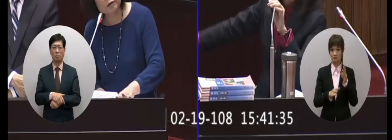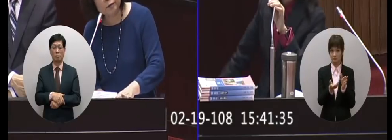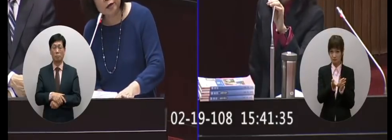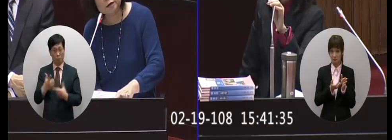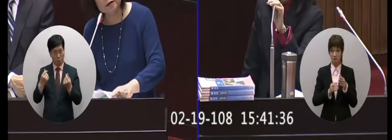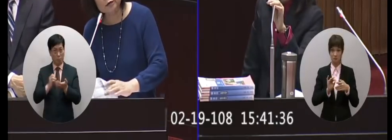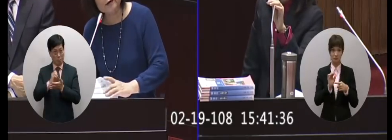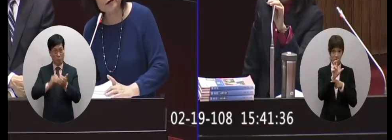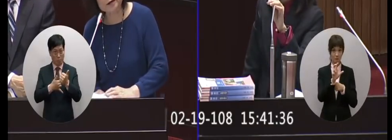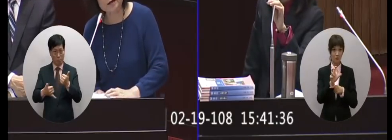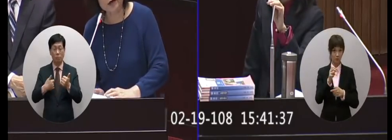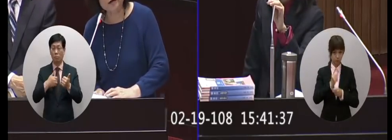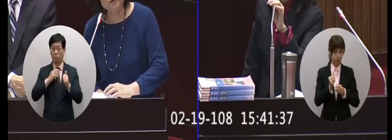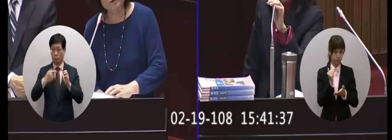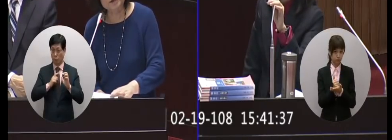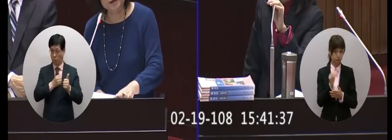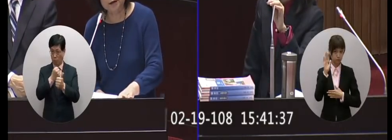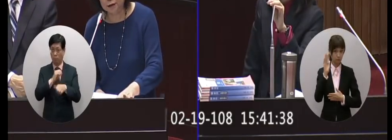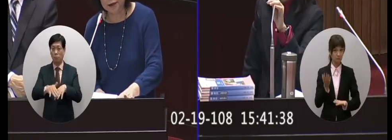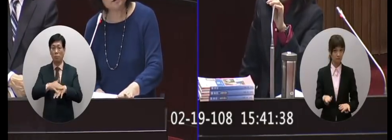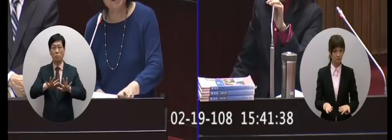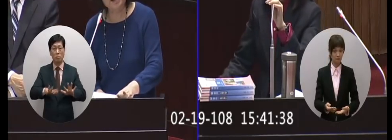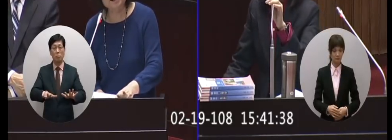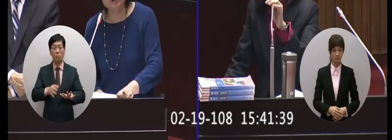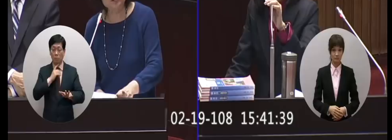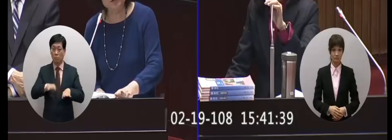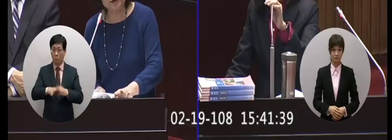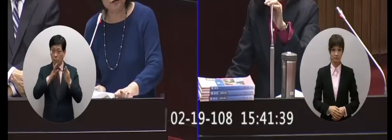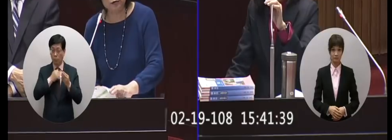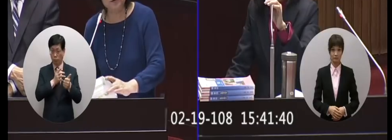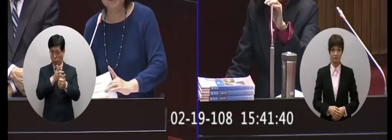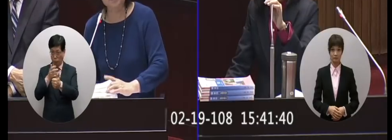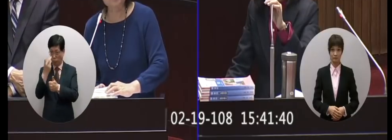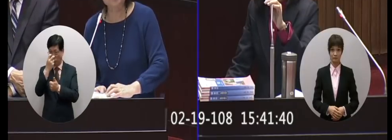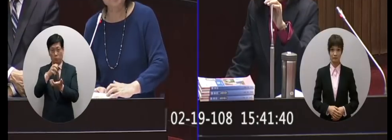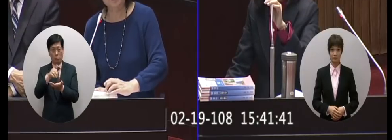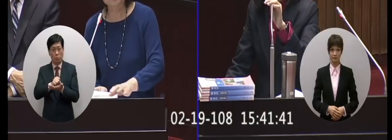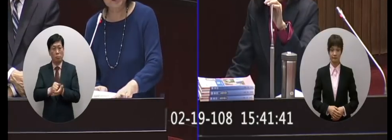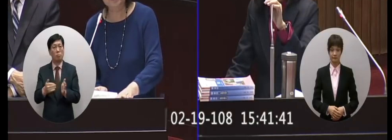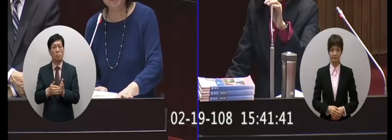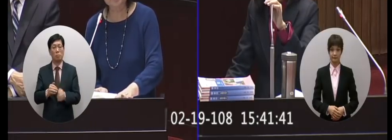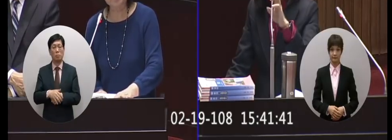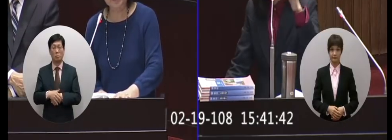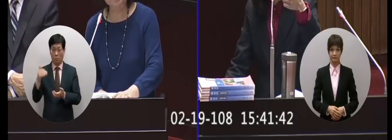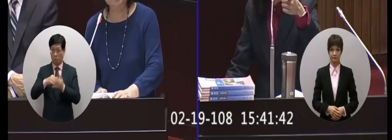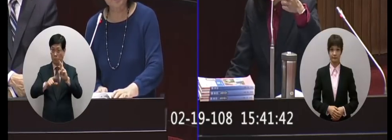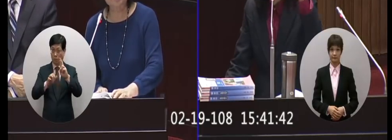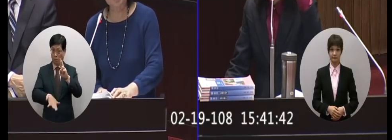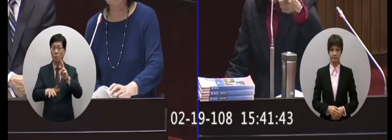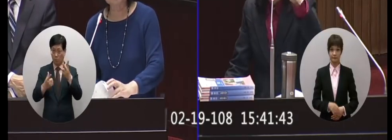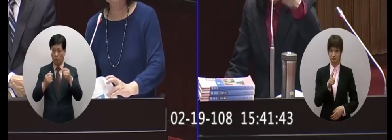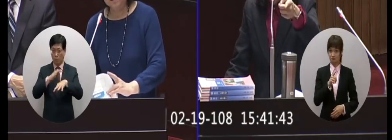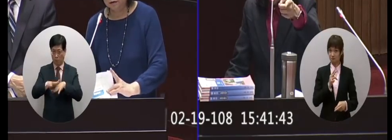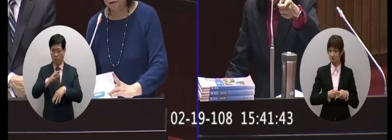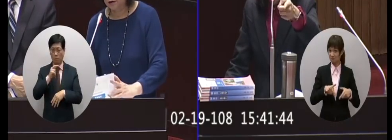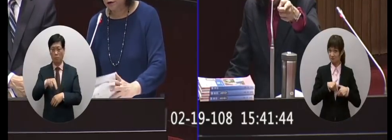也跟委員報告這個國發會會在管控我們現在已經在開始陸續在做處理了所以我想我們到年底會跟你們的信心